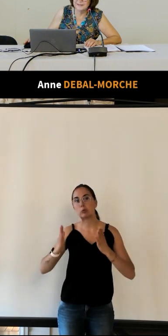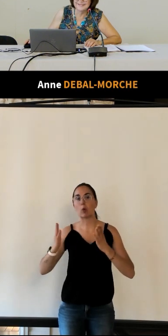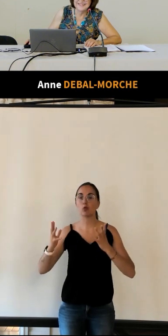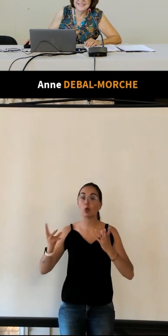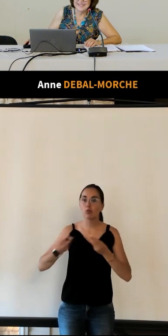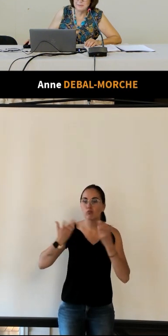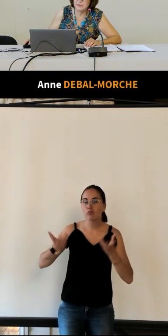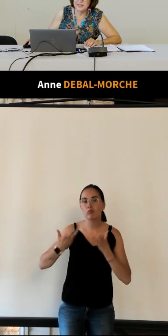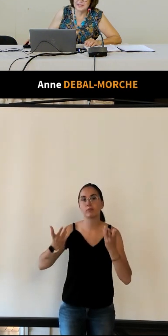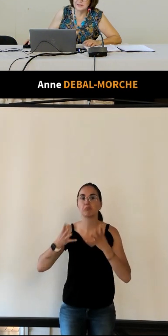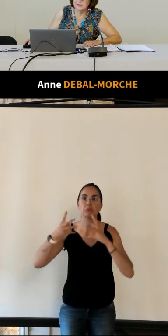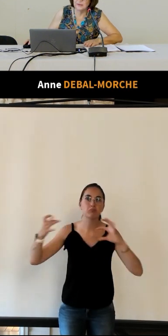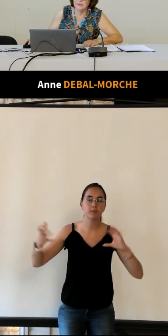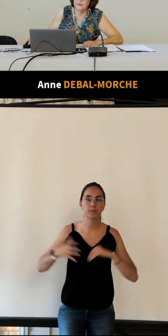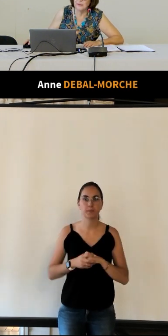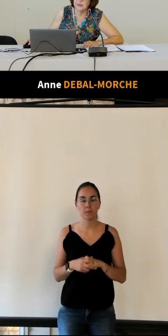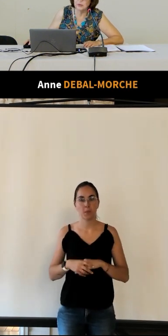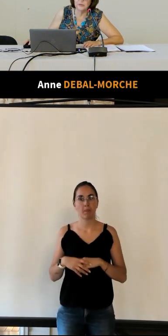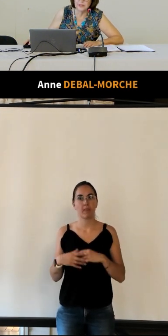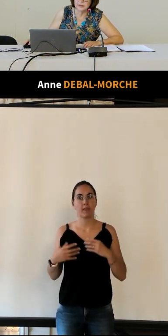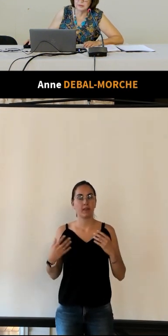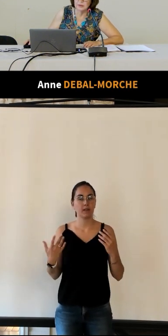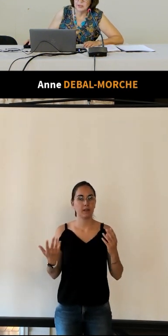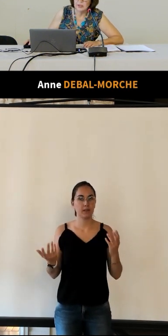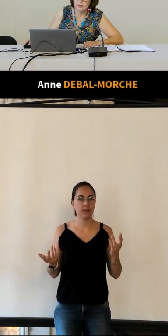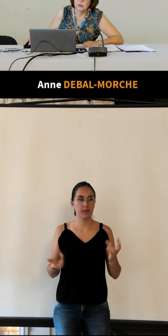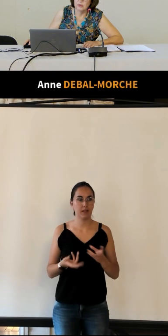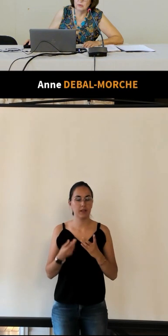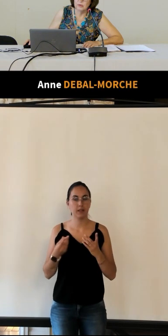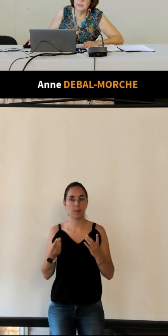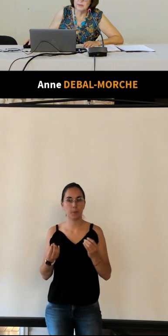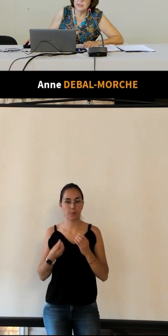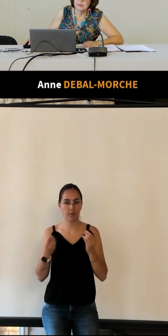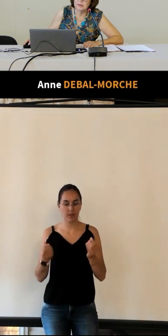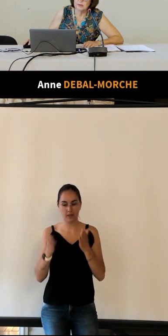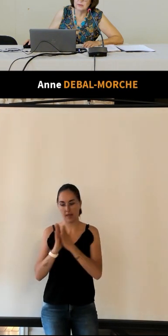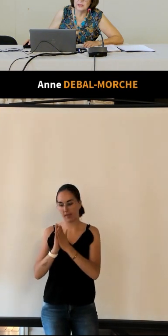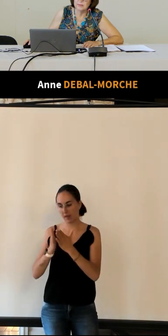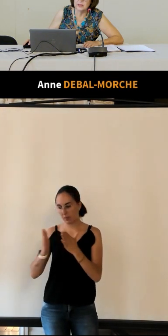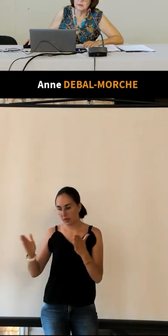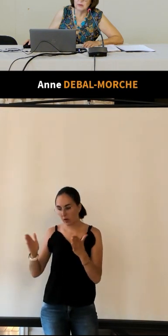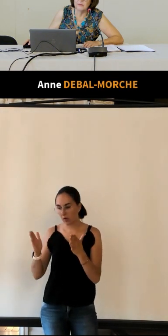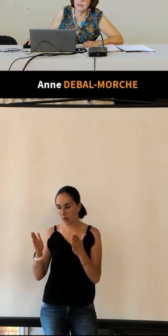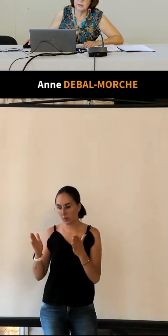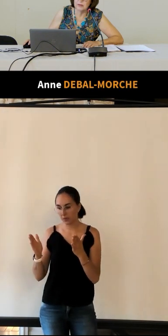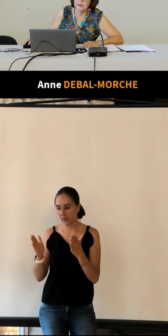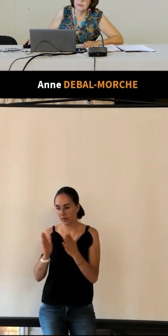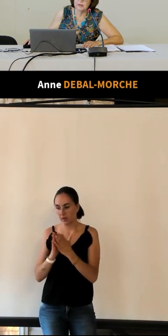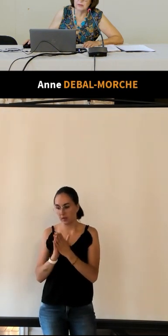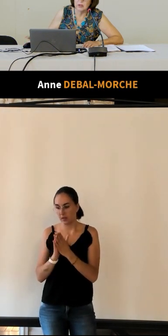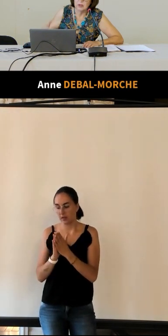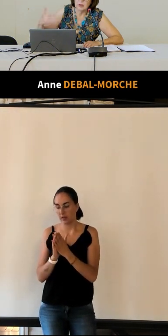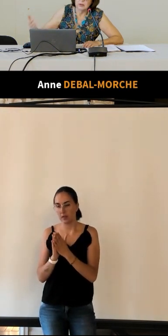et puis là on va trouver le dépliant qui met en valeur